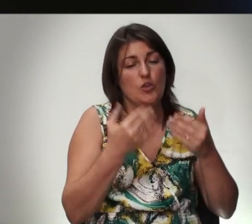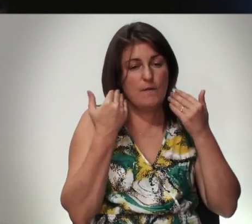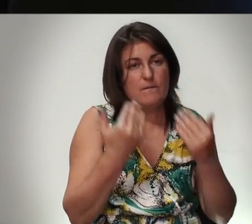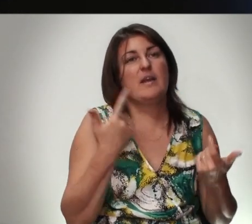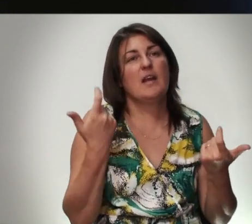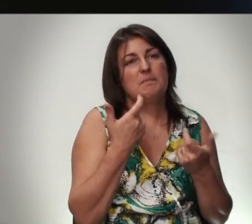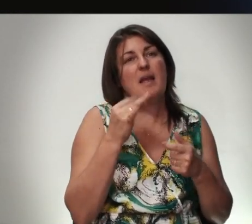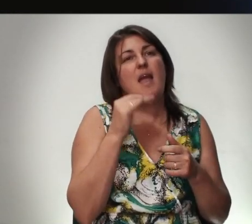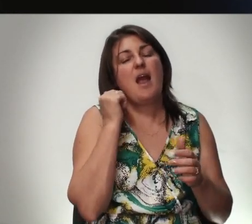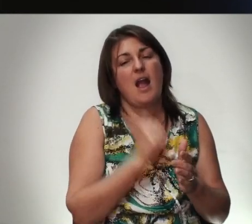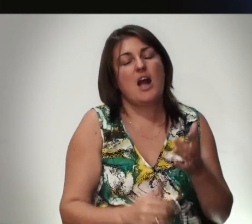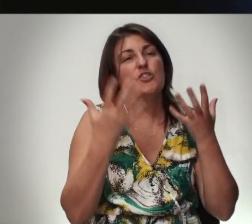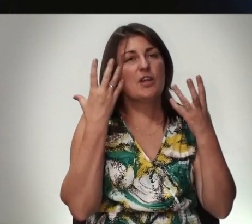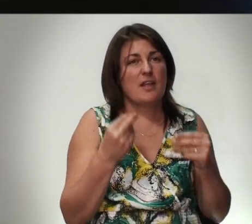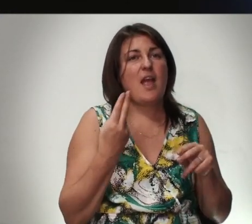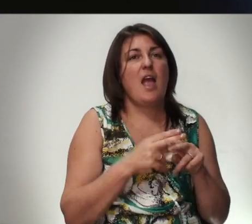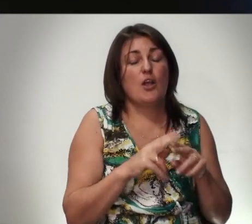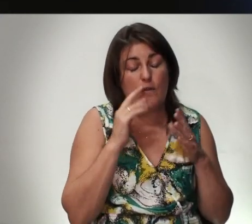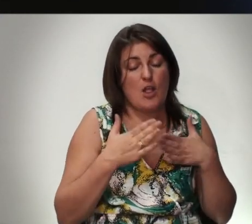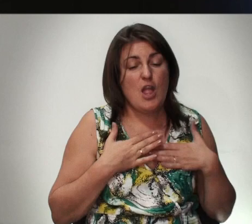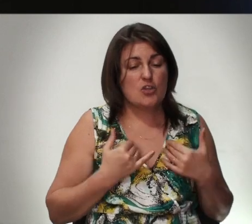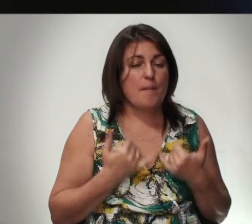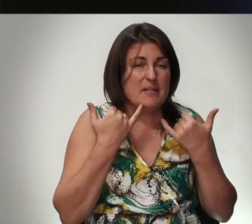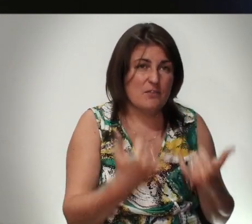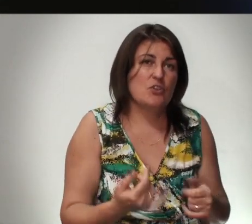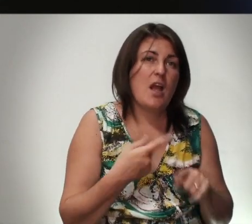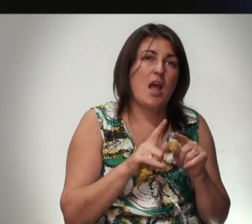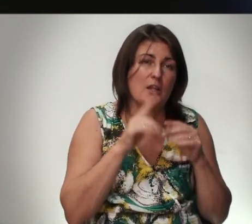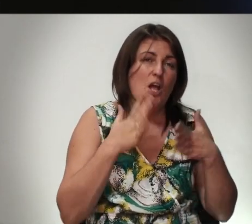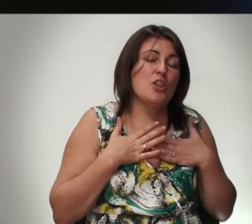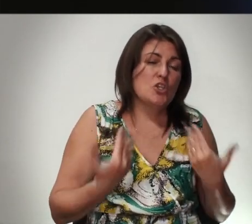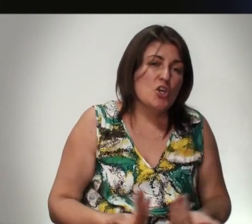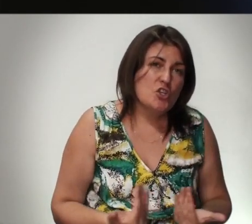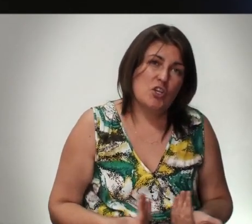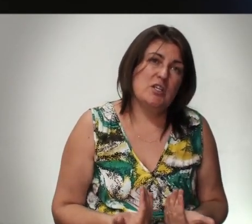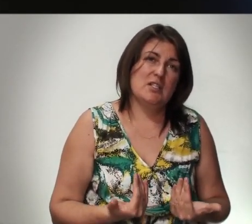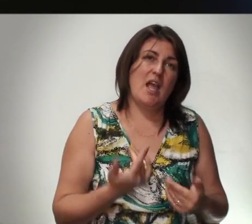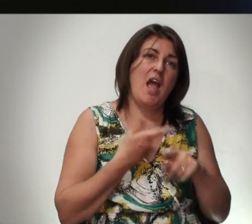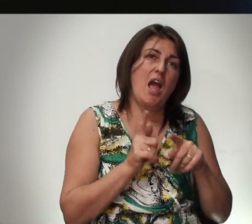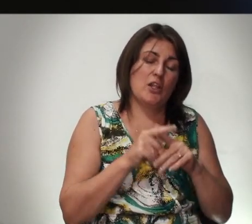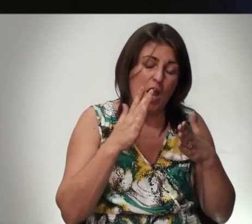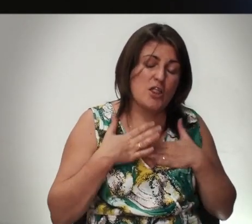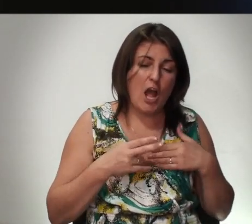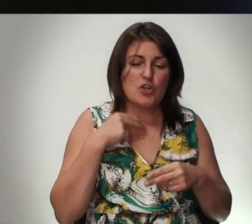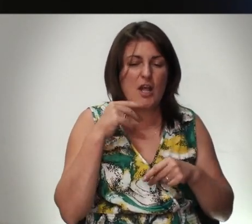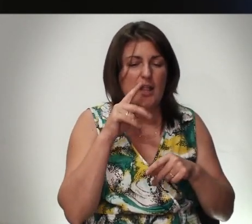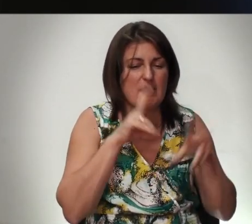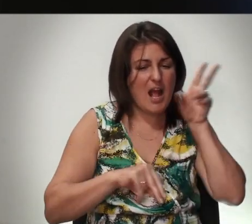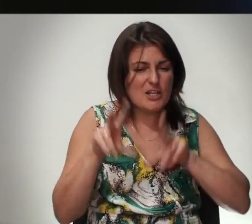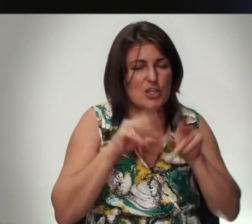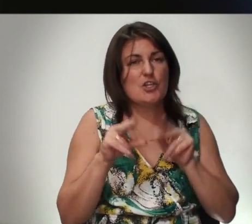Господь И Каждый День Это Наше Посвящение Это Наша Жизнь Это Наша Надежда